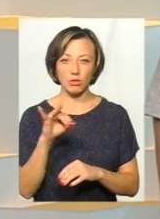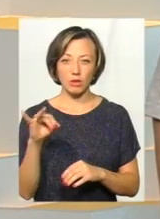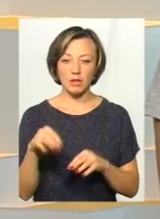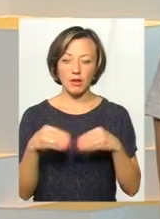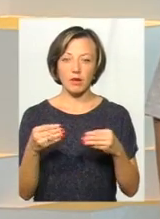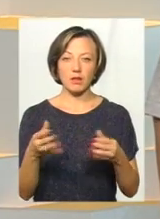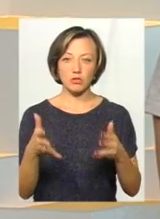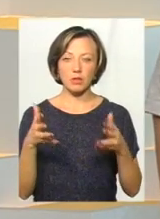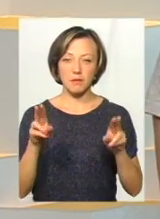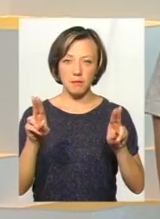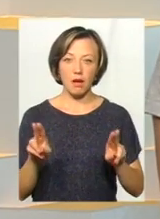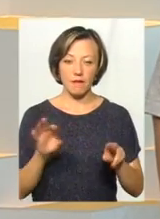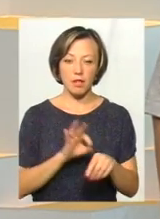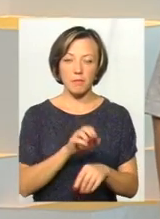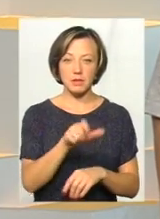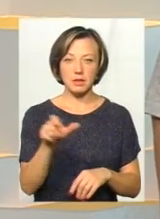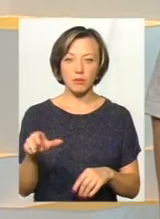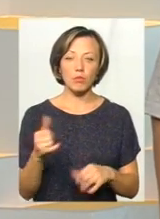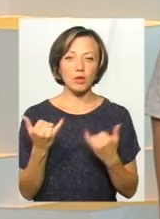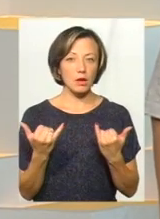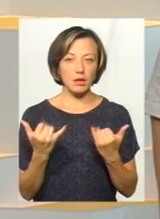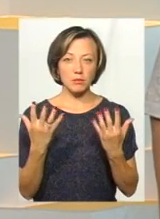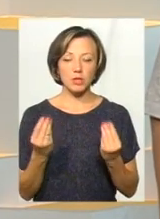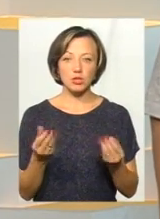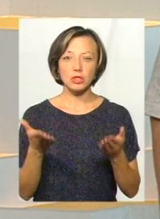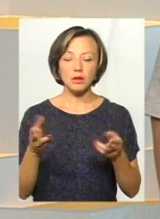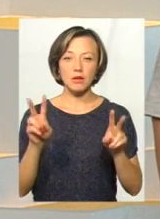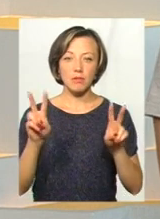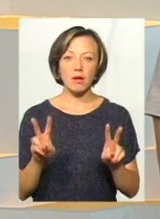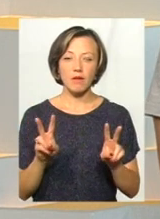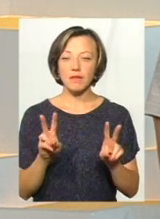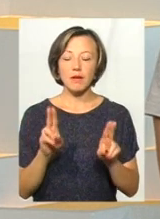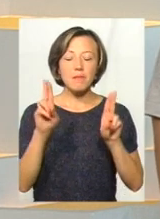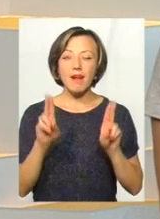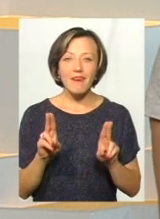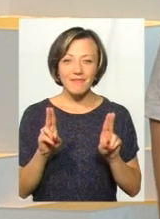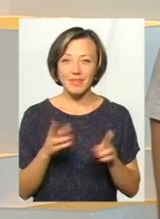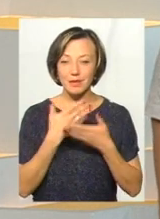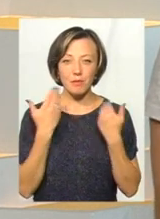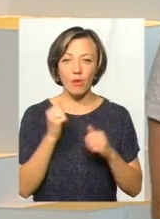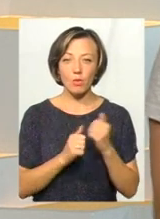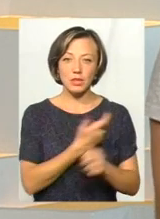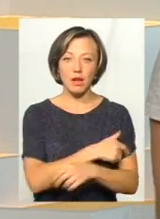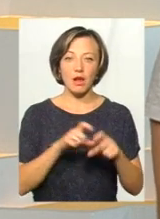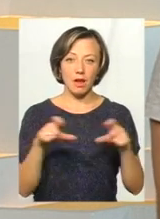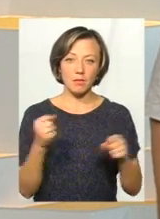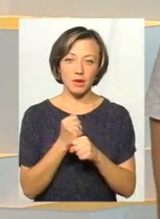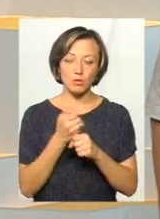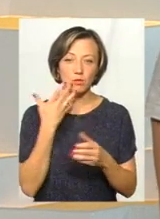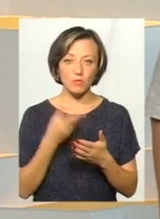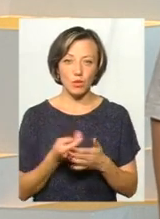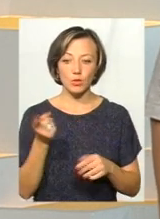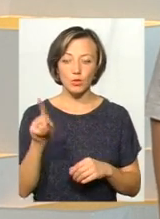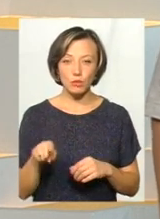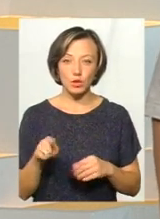правила з пацієнтом. Бо на даний момент чітких правил кожна лікарня діє по-свому. І тому